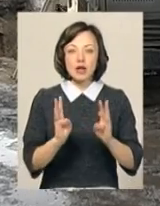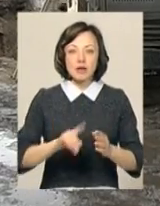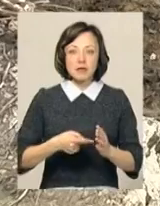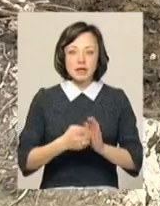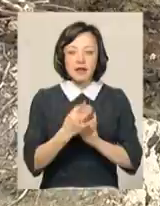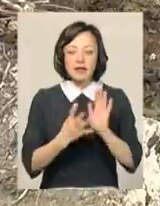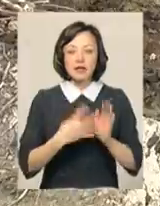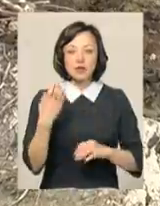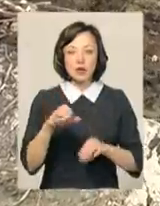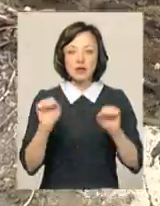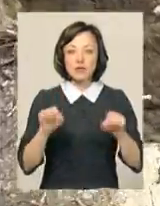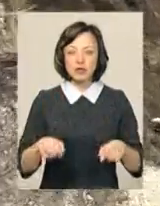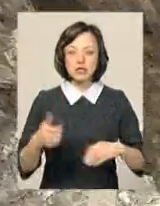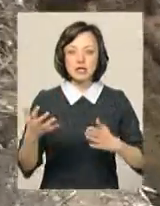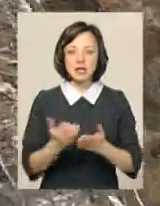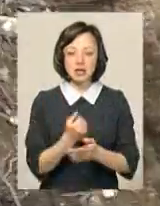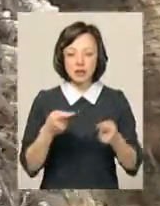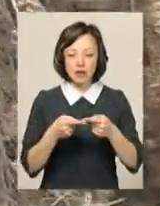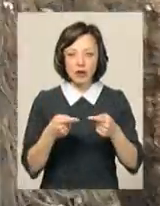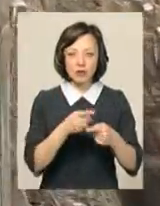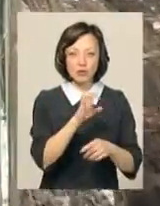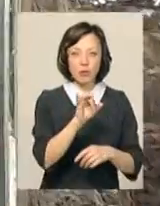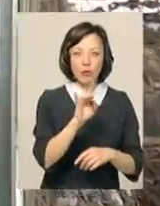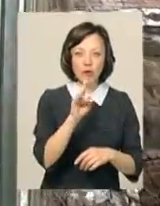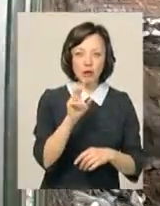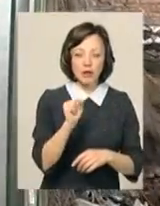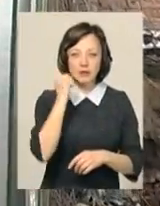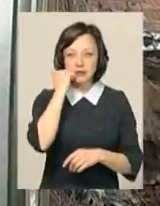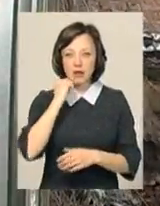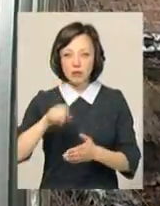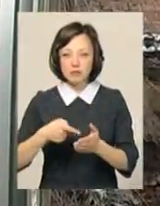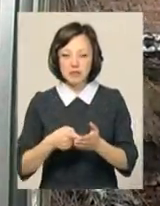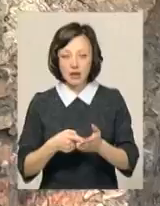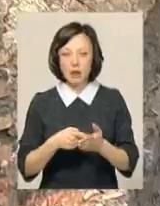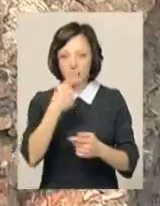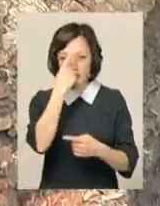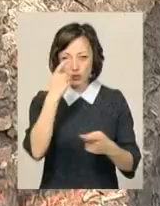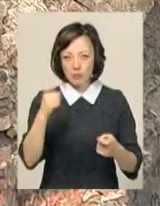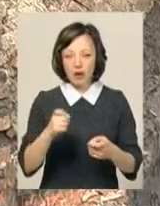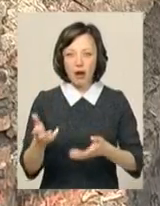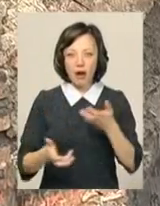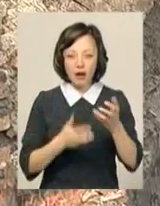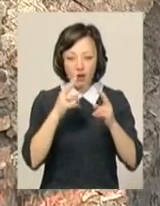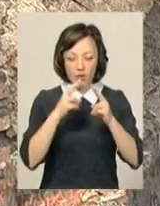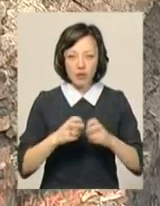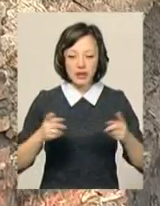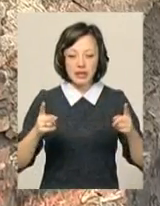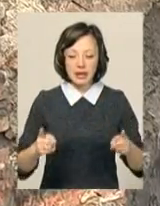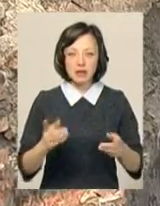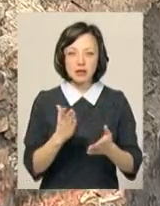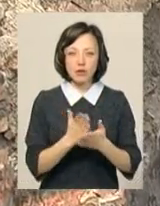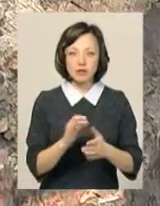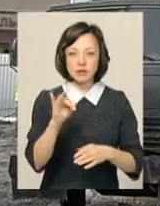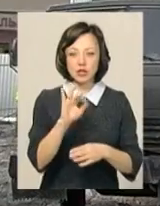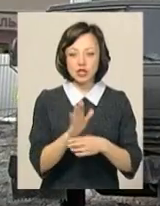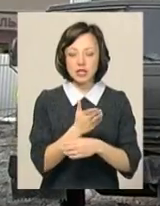століття можуть знайти на розі вулиць Соборної та Староміської. Про це повідомив археолог Сергій Демитко. Нагадаю, на ділянці, яка знаходиться в